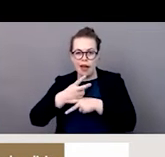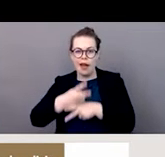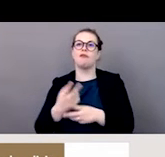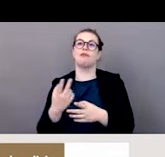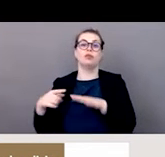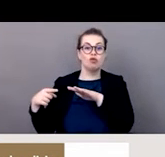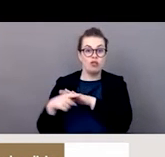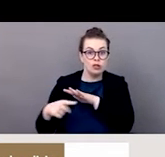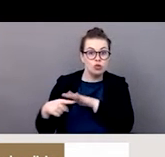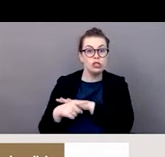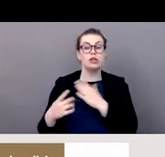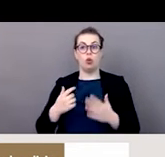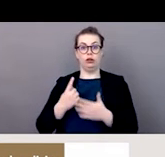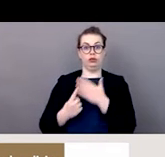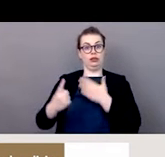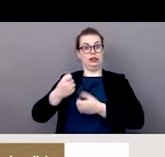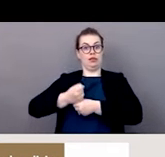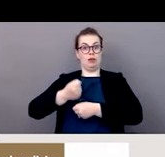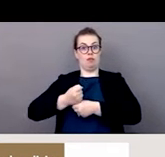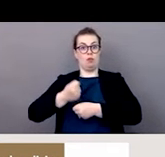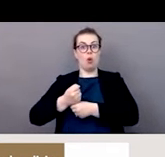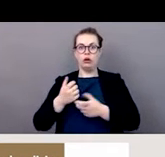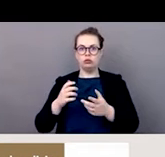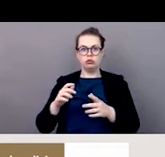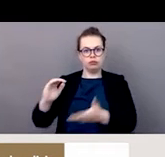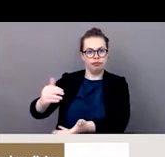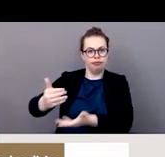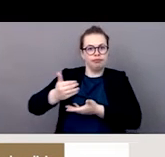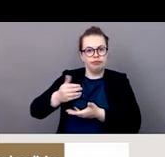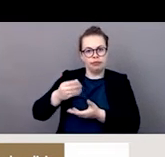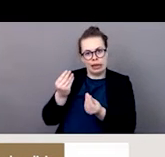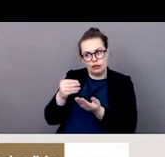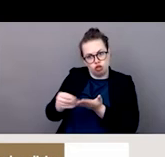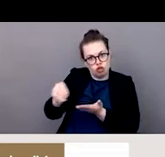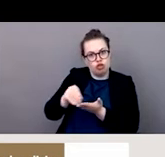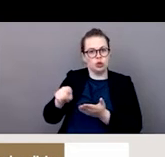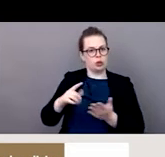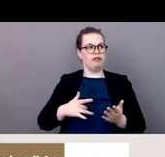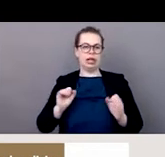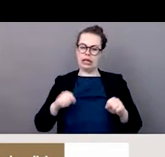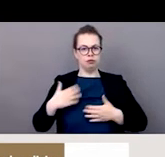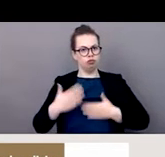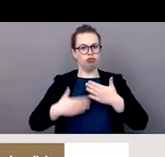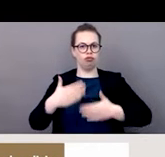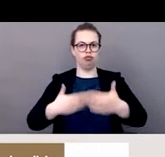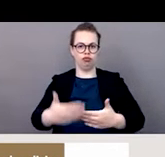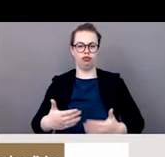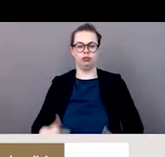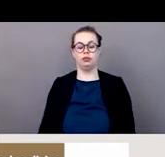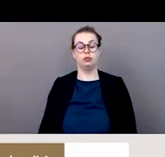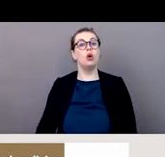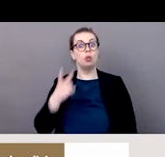réfugiés, les personnes qui travaillent pour leur propre compte, etc. Le deuxième point, nous avons remarqué l'assistance sociale